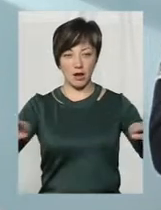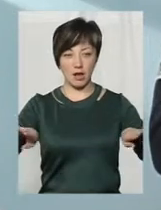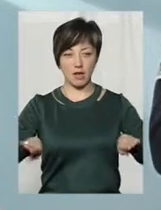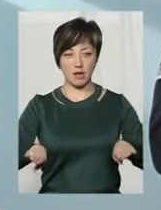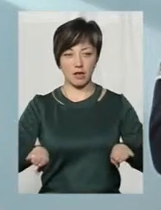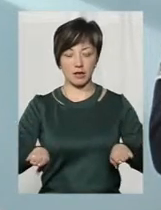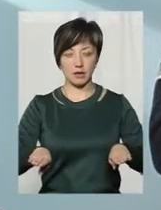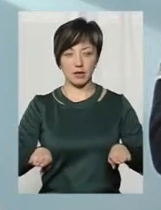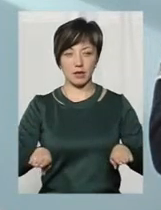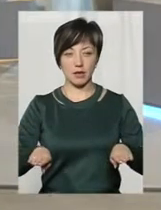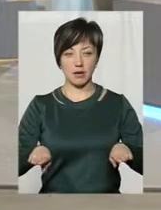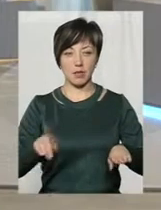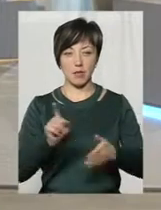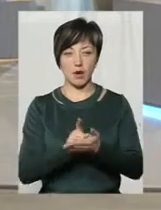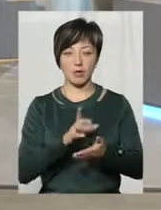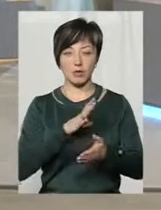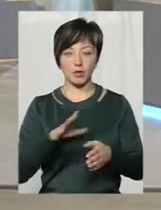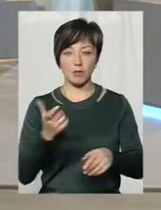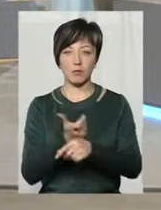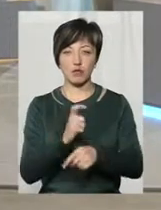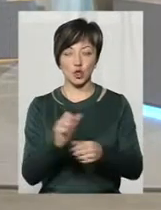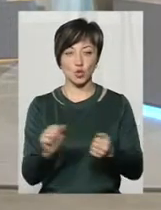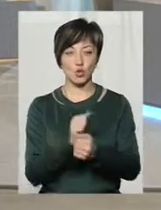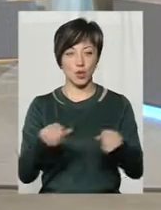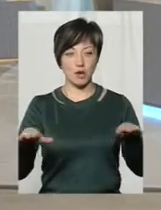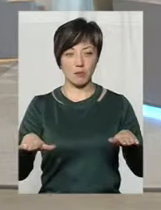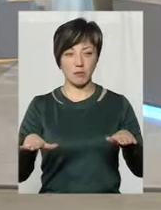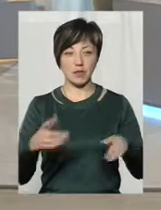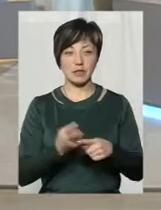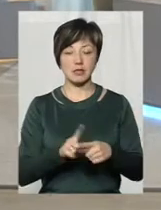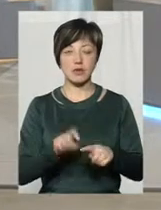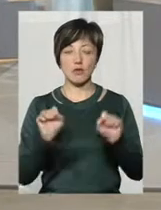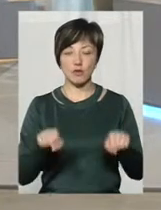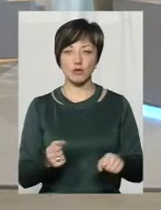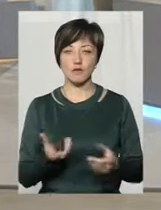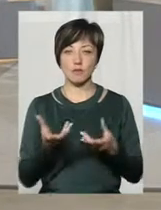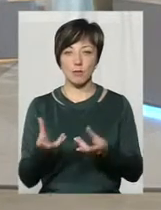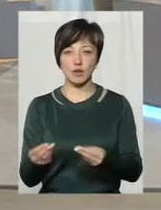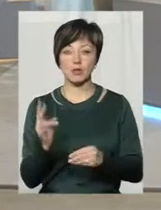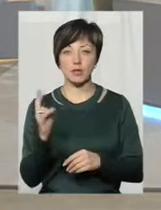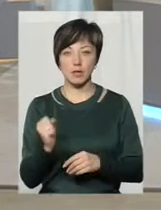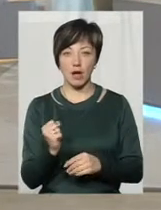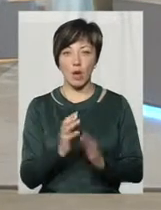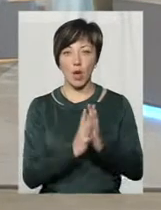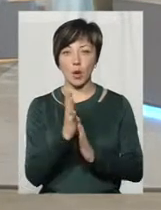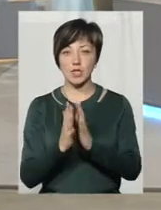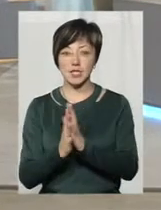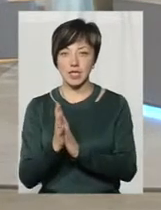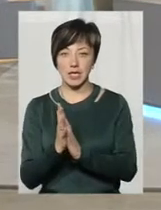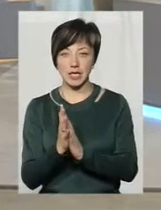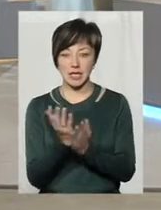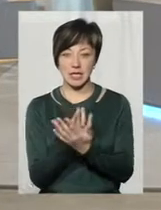мають бути більш сухими. Ось, це може вплинути на рослиний світ